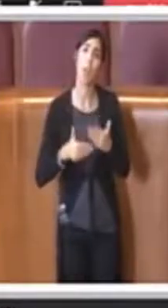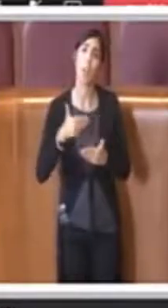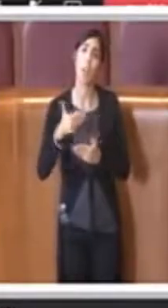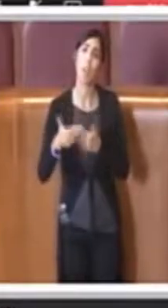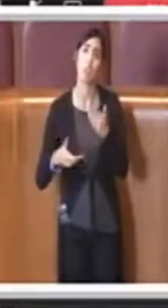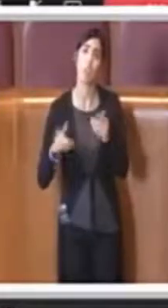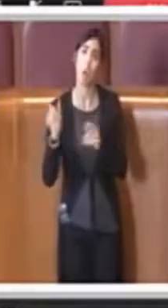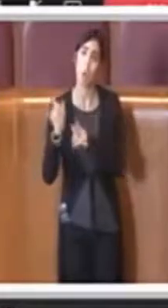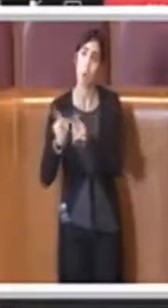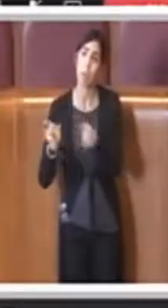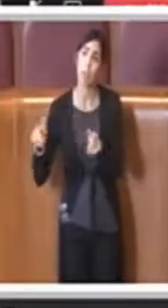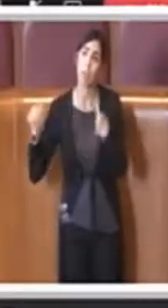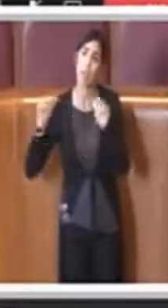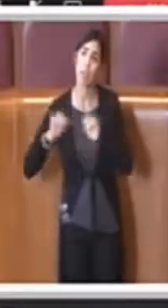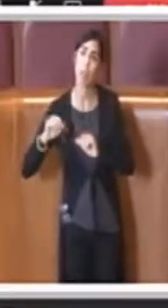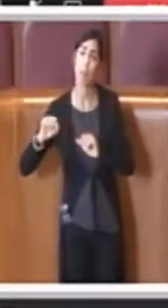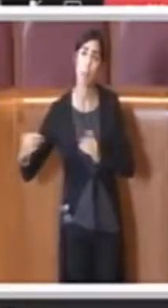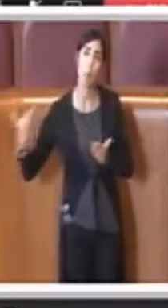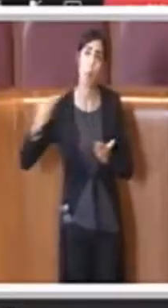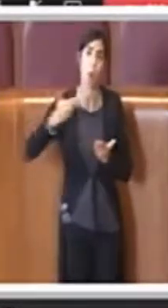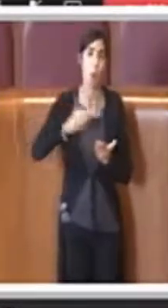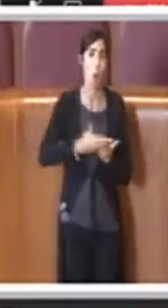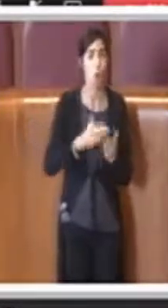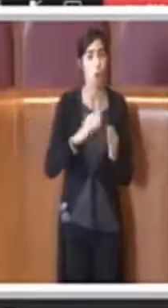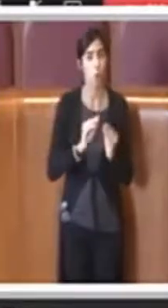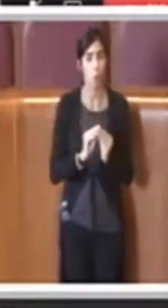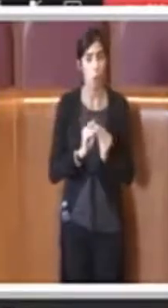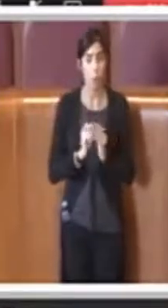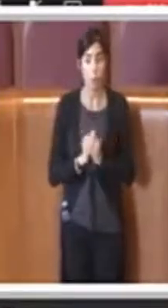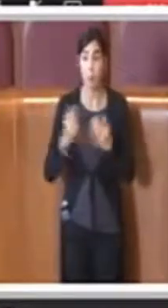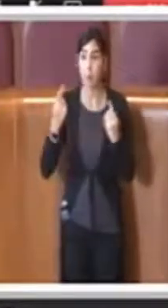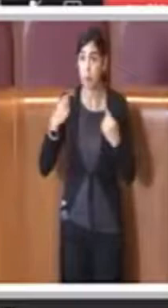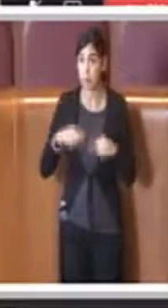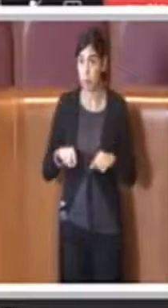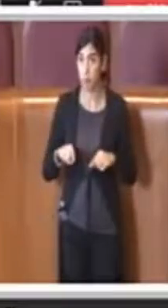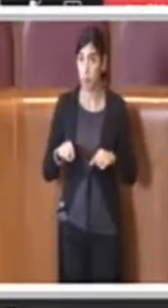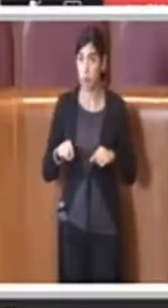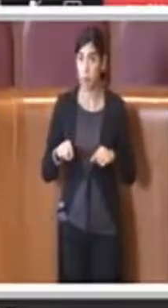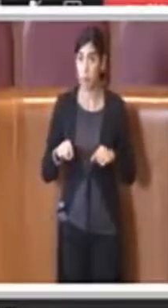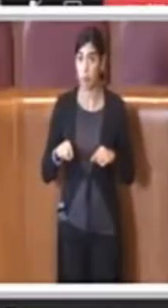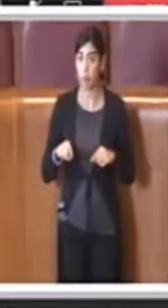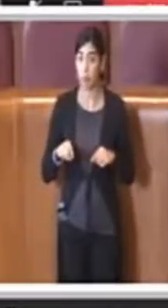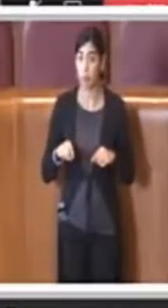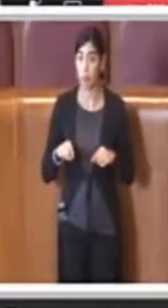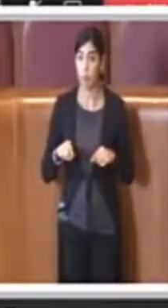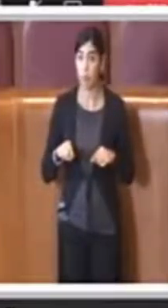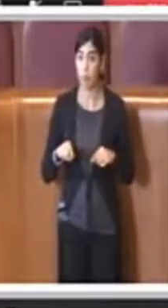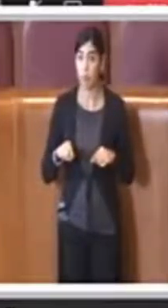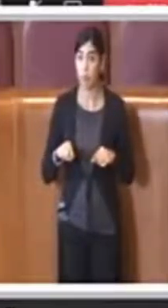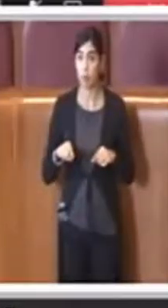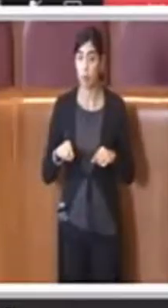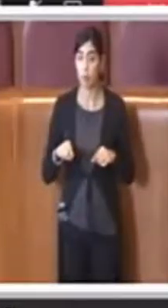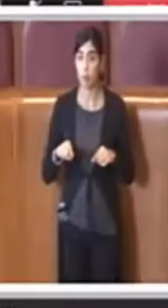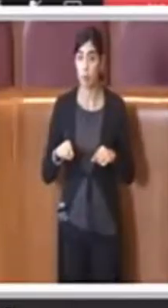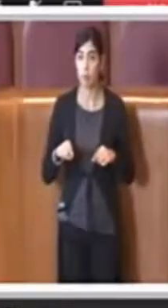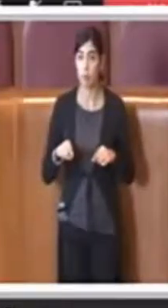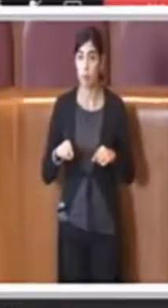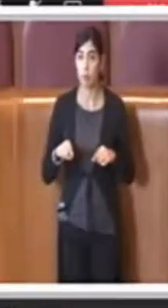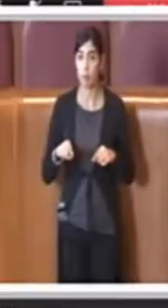cittadinanza potrà presentarle. E da questo punto di vista, a fianco alla